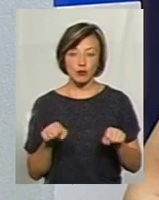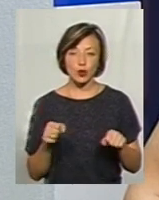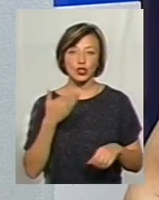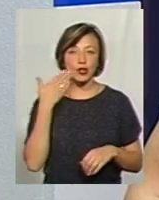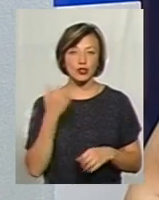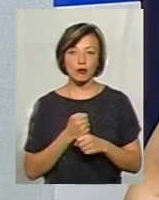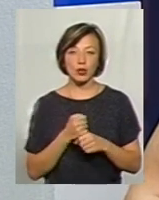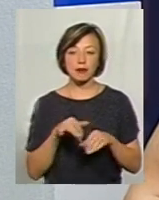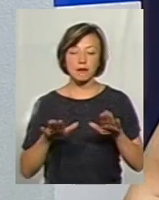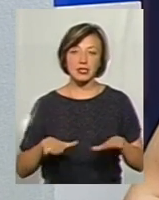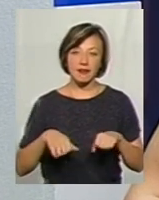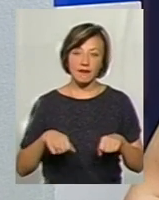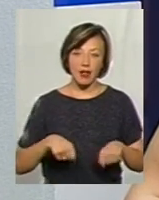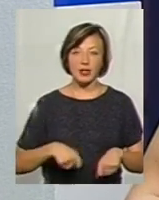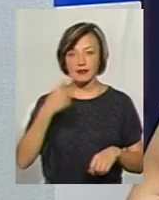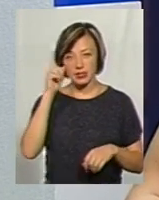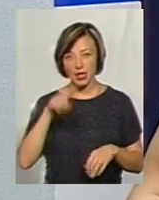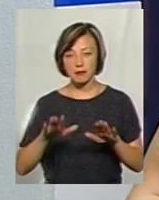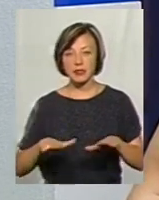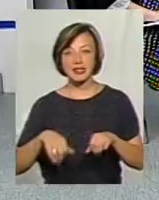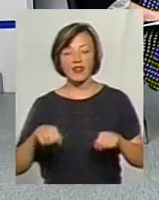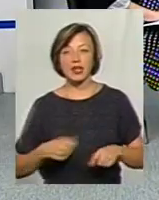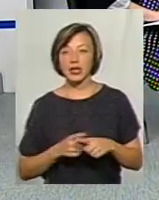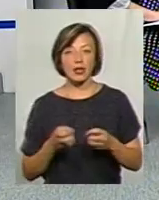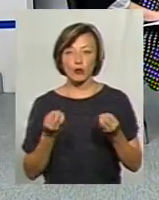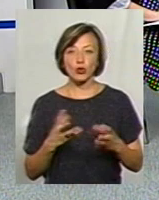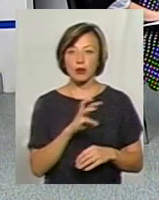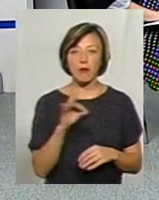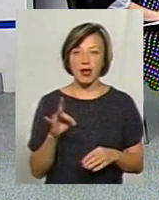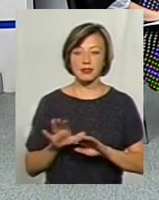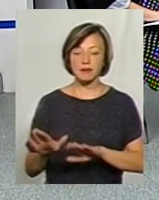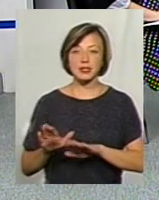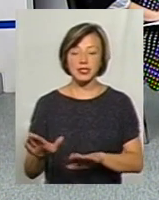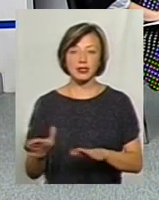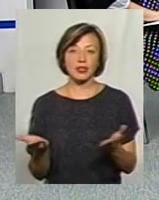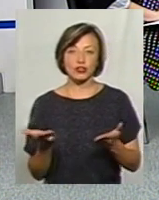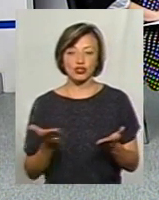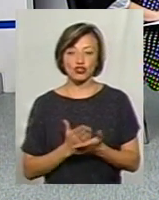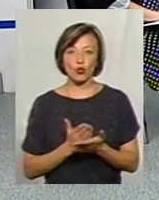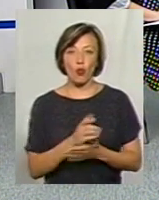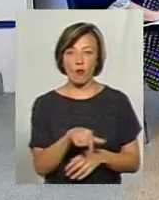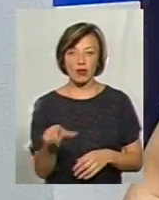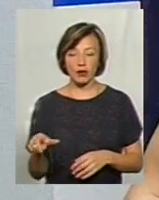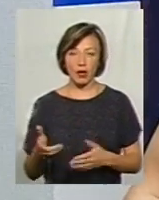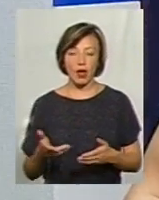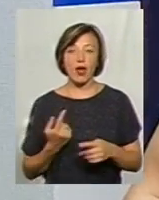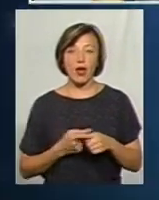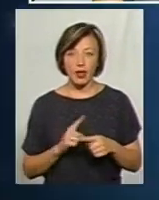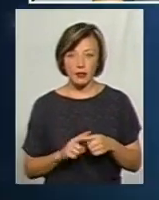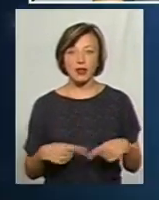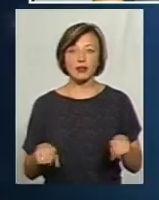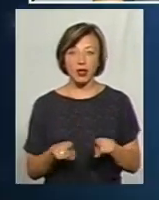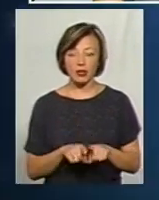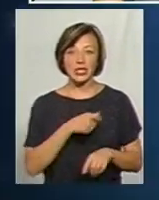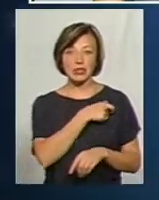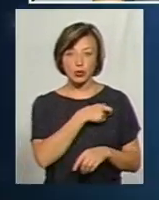было бы легче работать в местной власти. Вы знаете, что местная власть это не просто там мэры, там заместители, там какие-то чиновники, которые работают в мэре. Это также